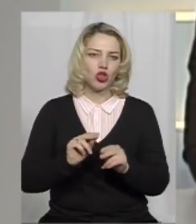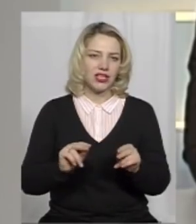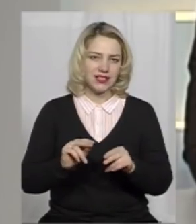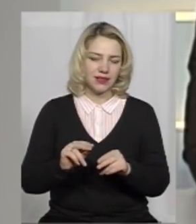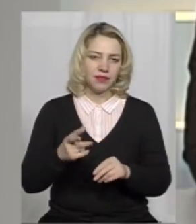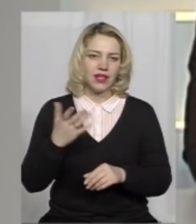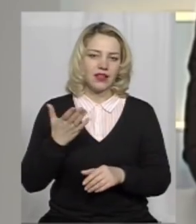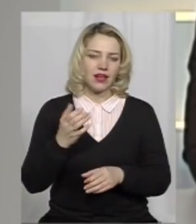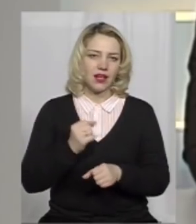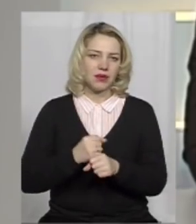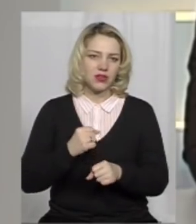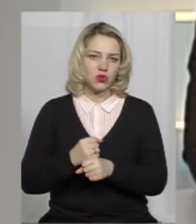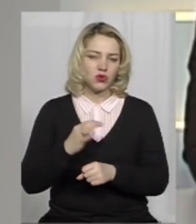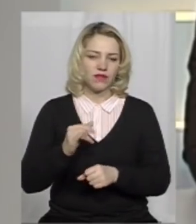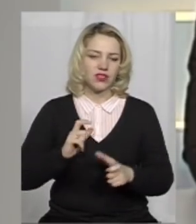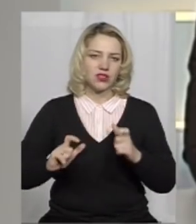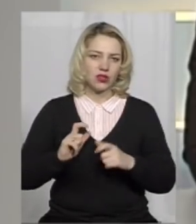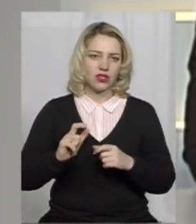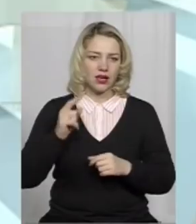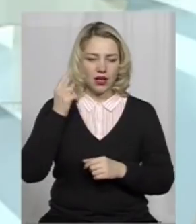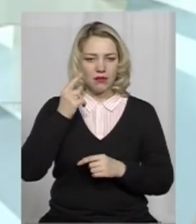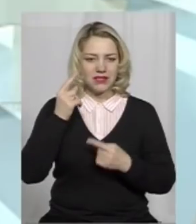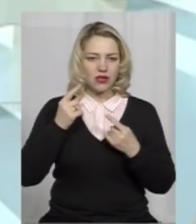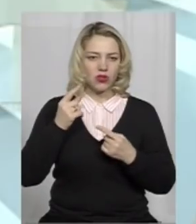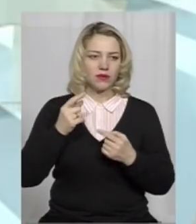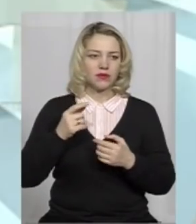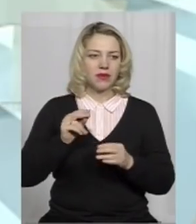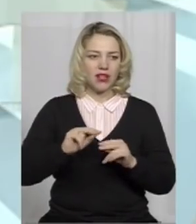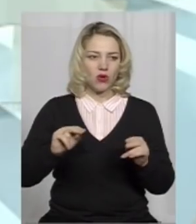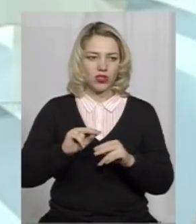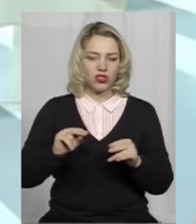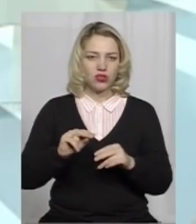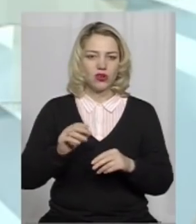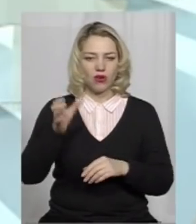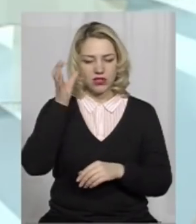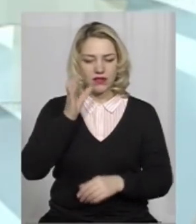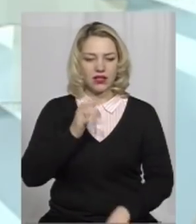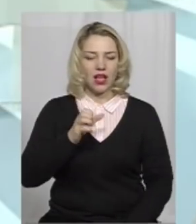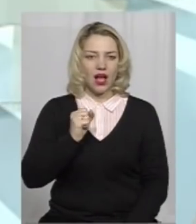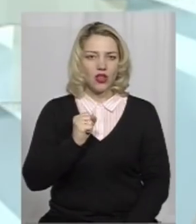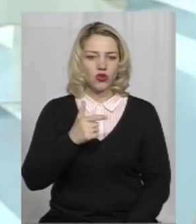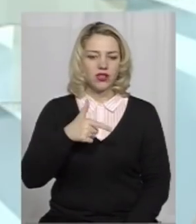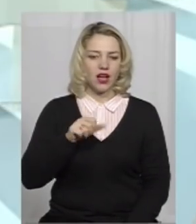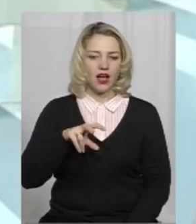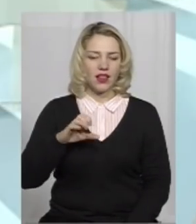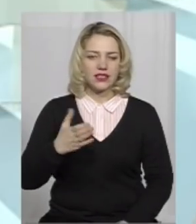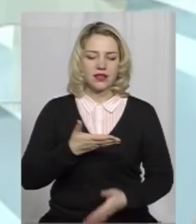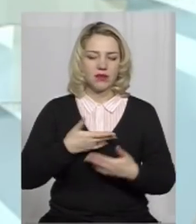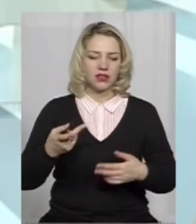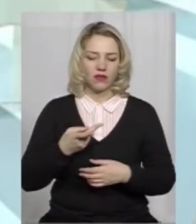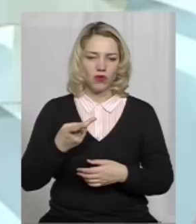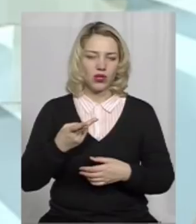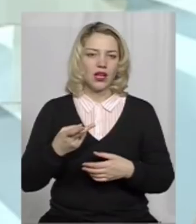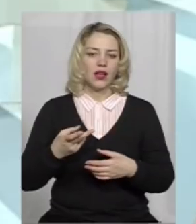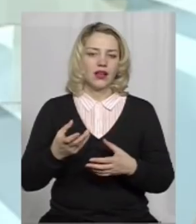яка працює в інституті післядипломної педагогічної освіти, Антоніна Галас. І ми вдвох представляли Хмельницьку область